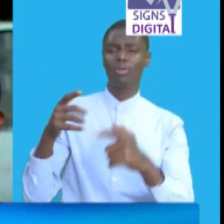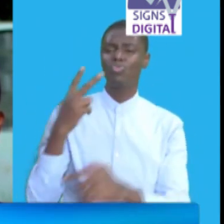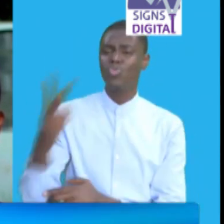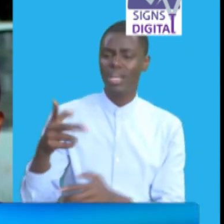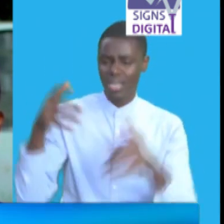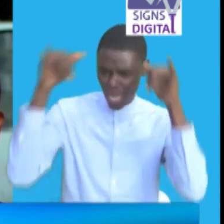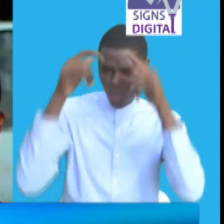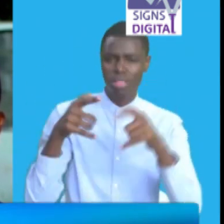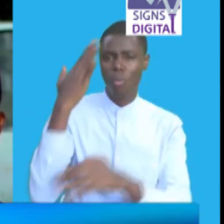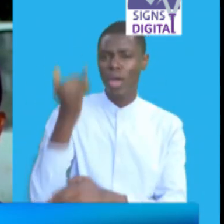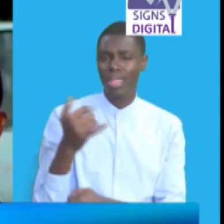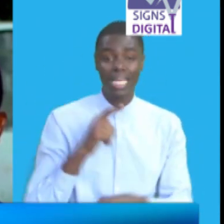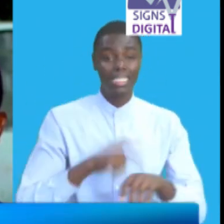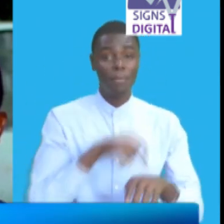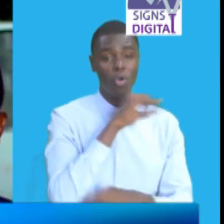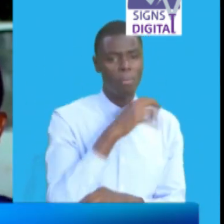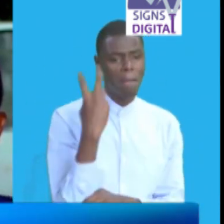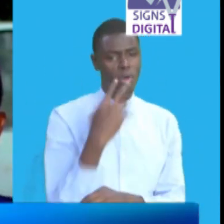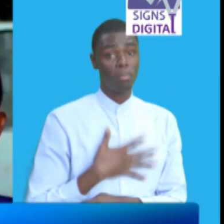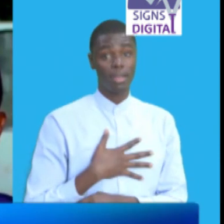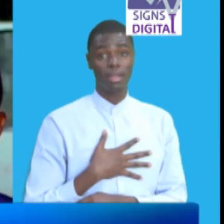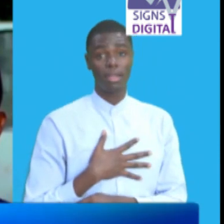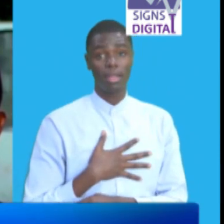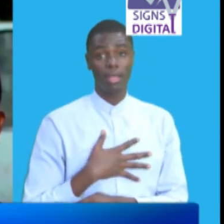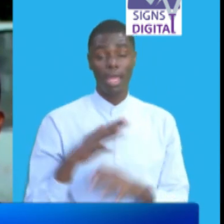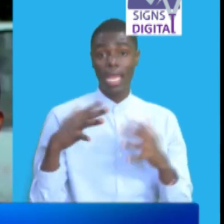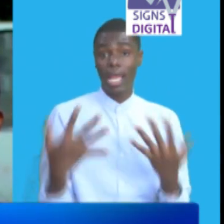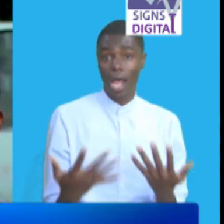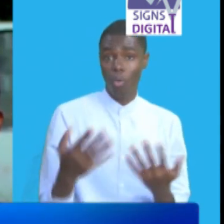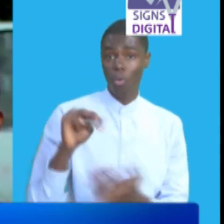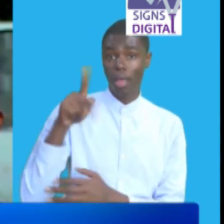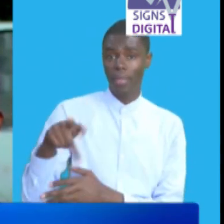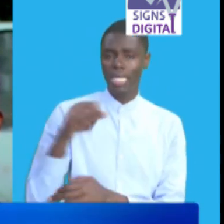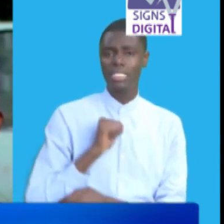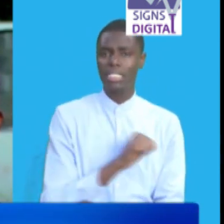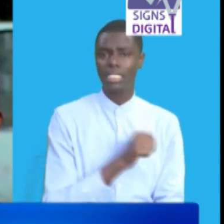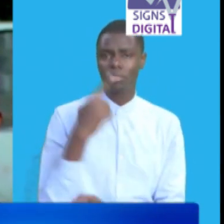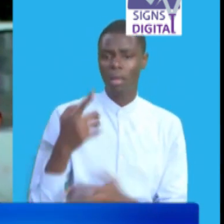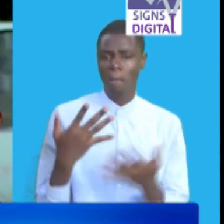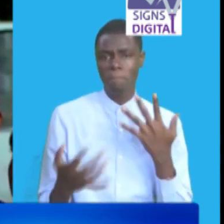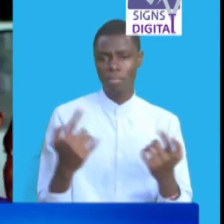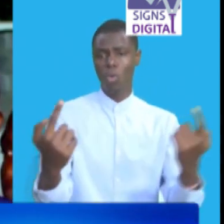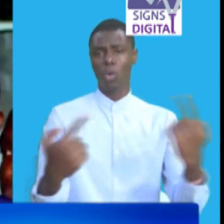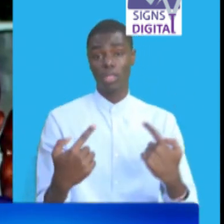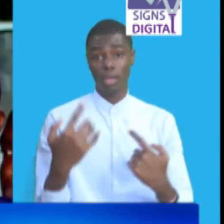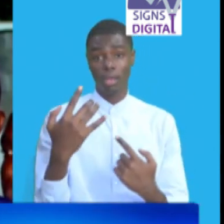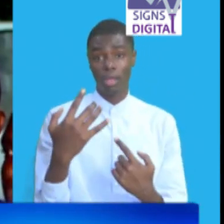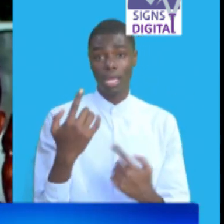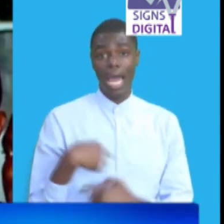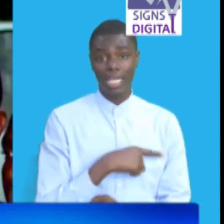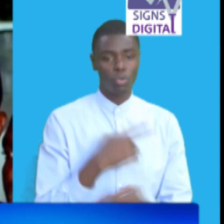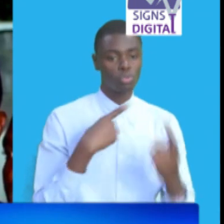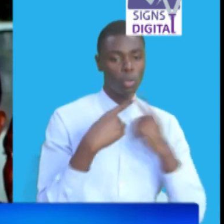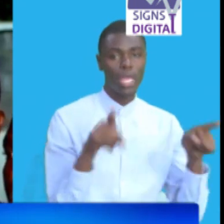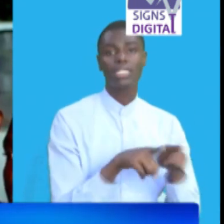miambili tulipu alamika na fikiri mdo moyangu na ata wena mbili mashima murgura masama saneta maybe they are coming for them kwa sababu sisi tuote tukwa tunongea